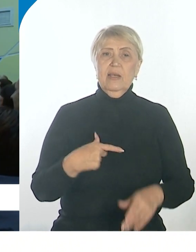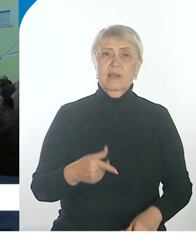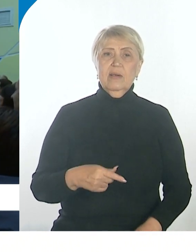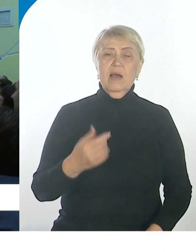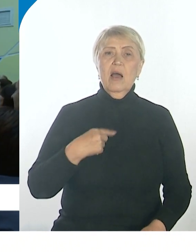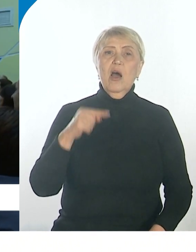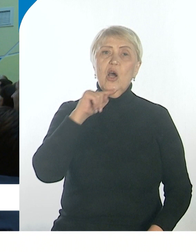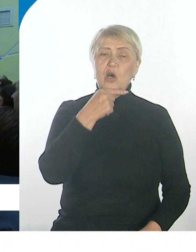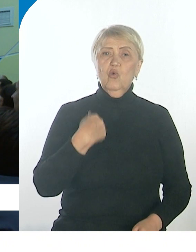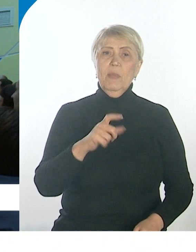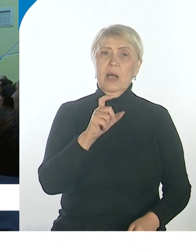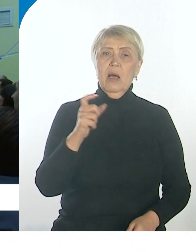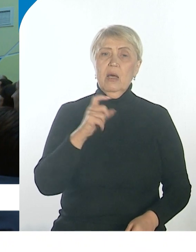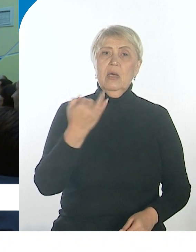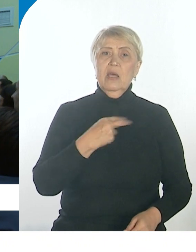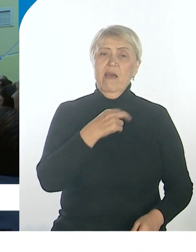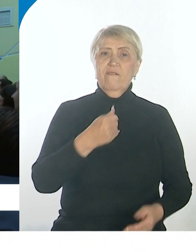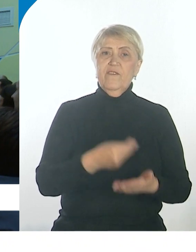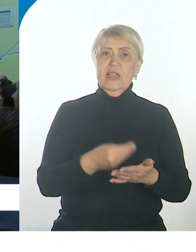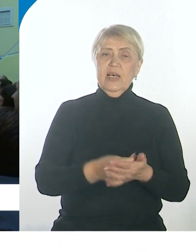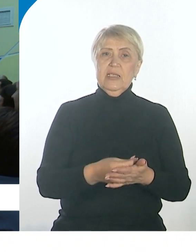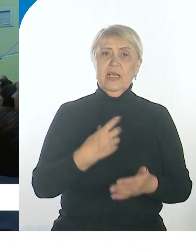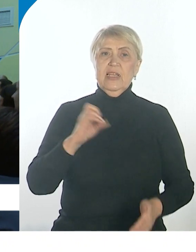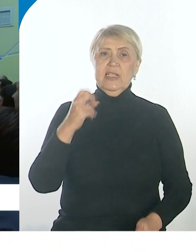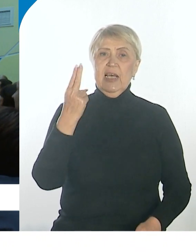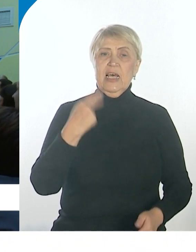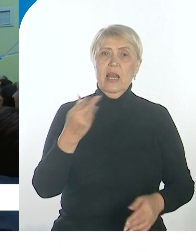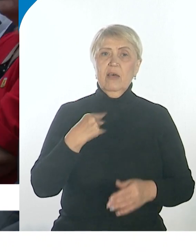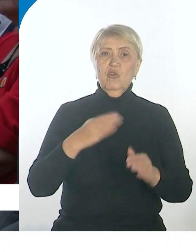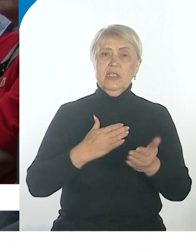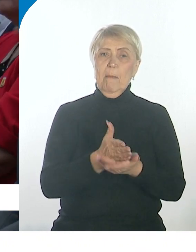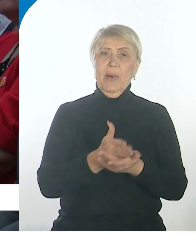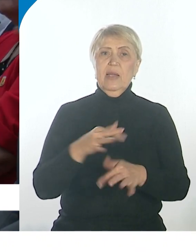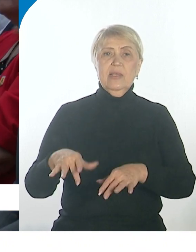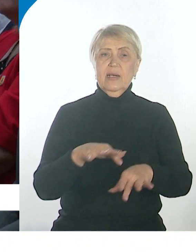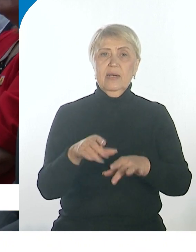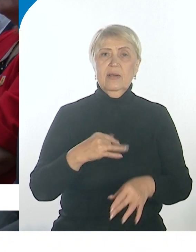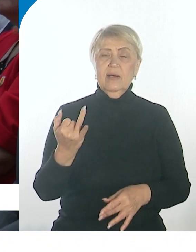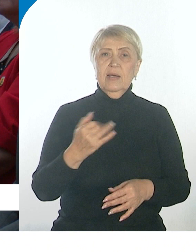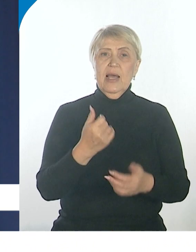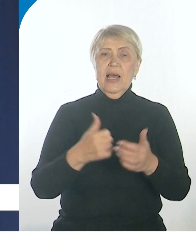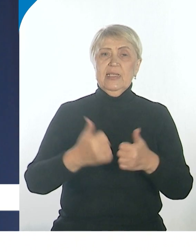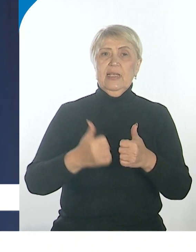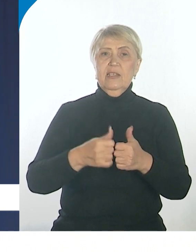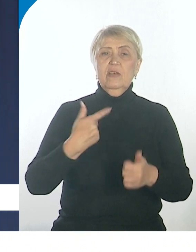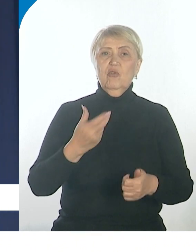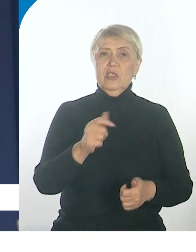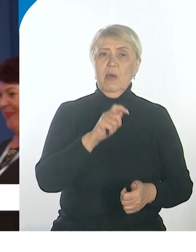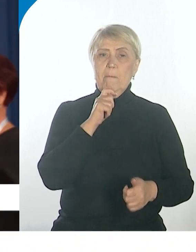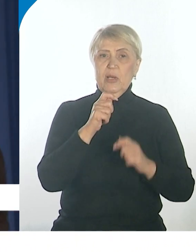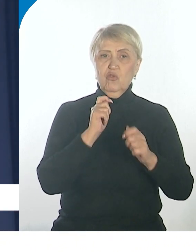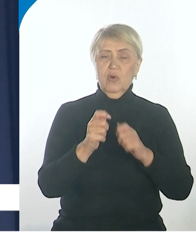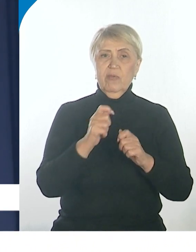градостроительная политика, цифровизация, национальная политика и привлечение жителей к местному самоуправлению. Среди призеров рабочий поселок